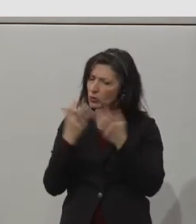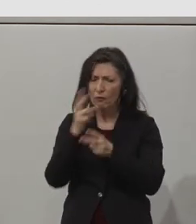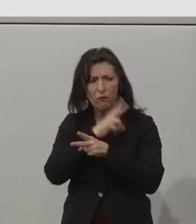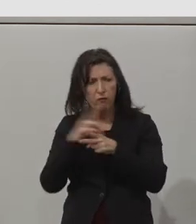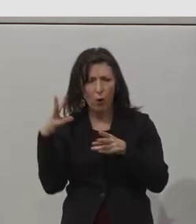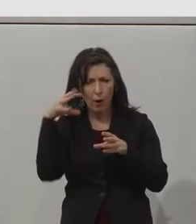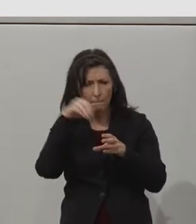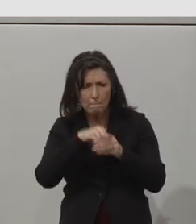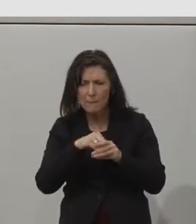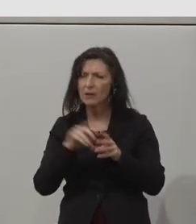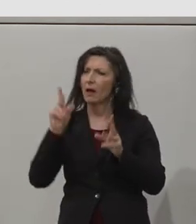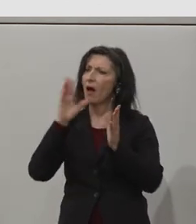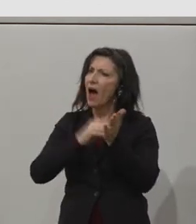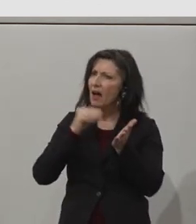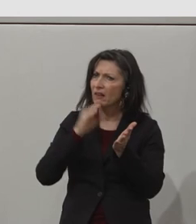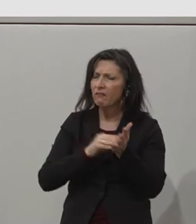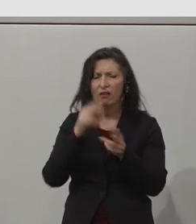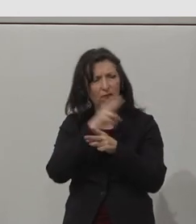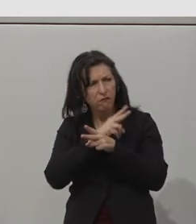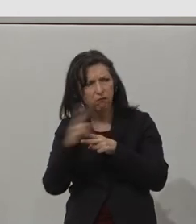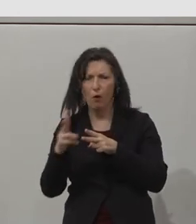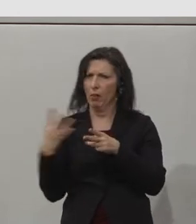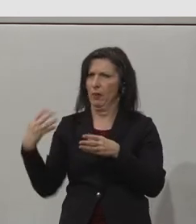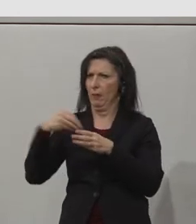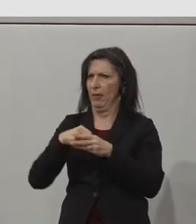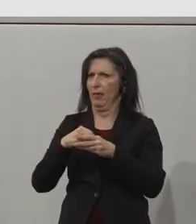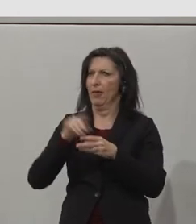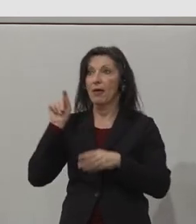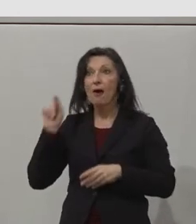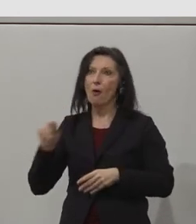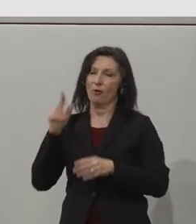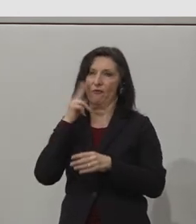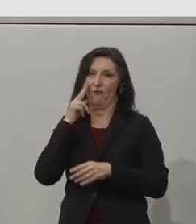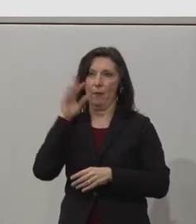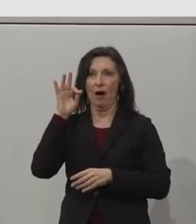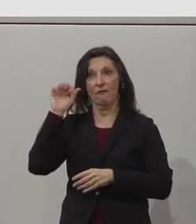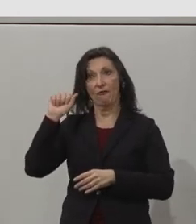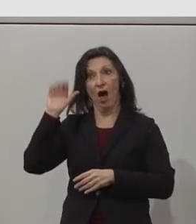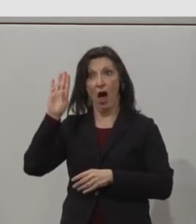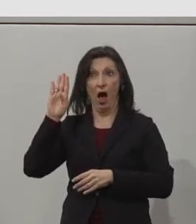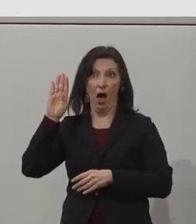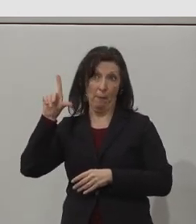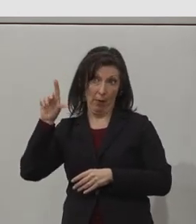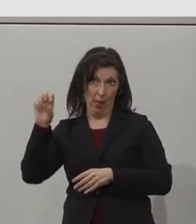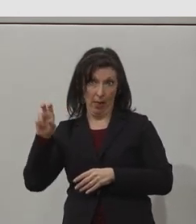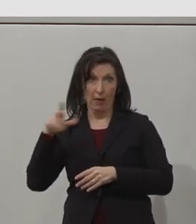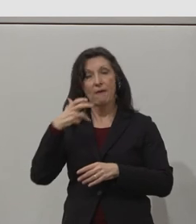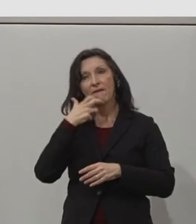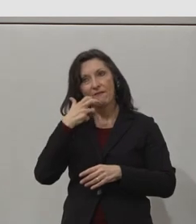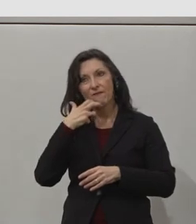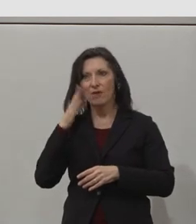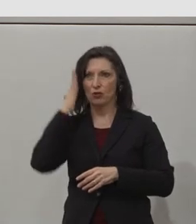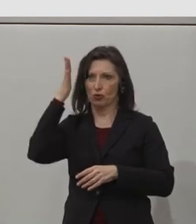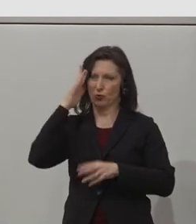world, organizations across the world. And we're taking a step in the direction that allows for more meaningful